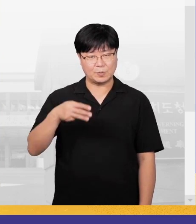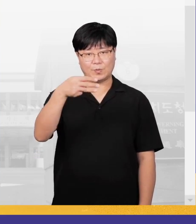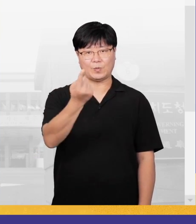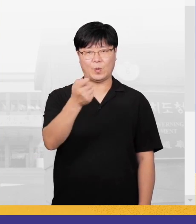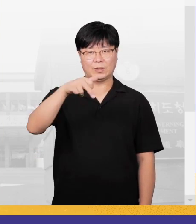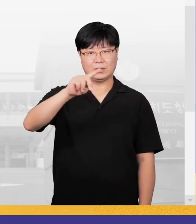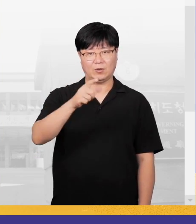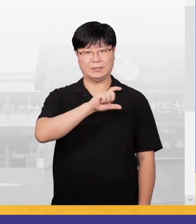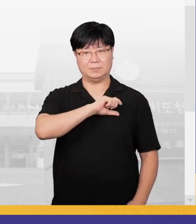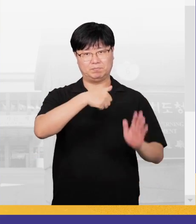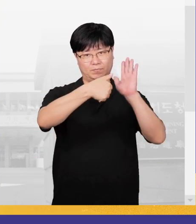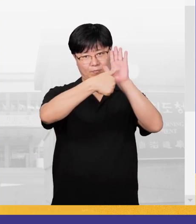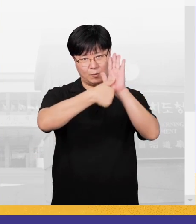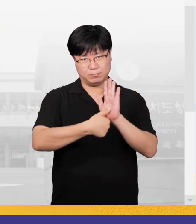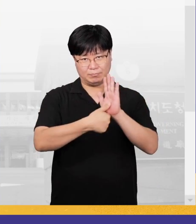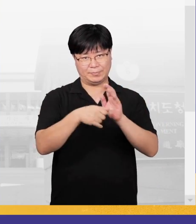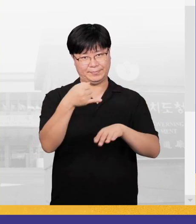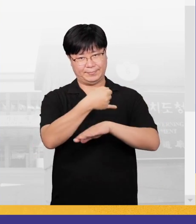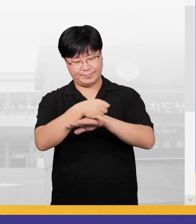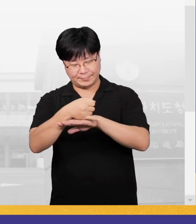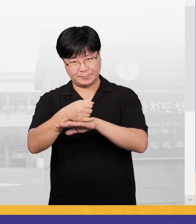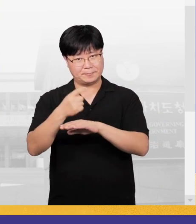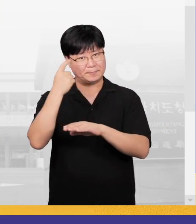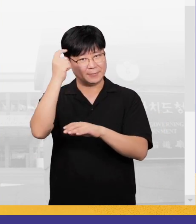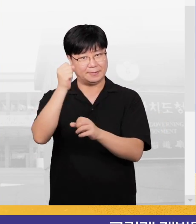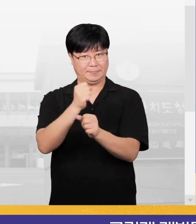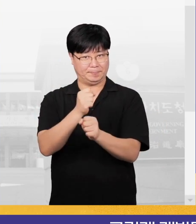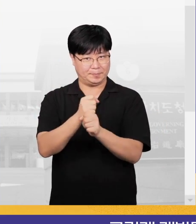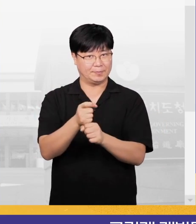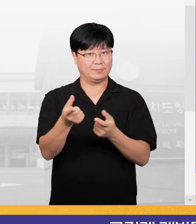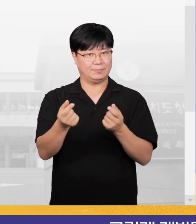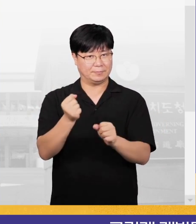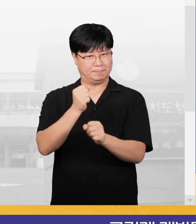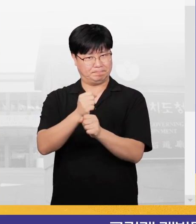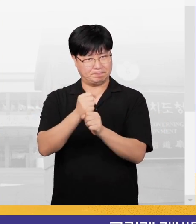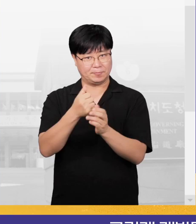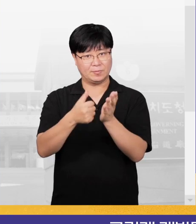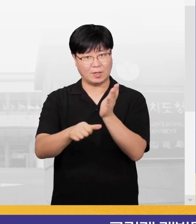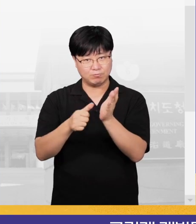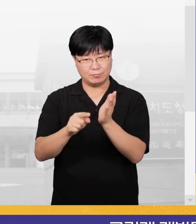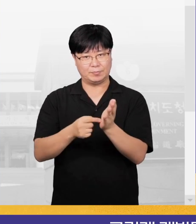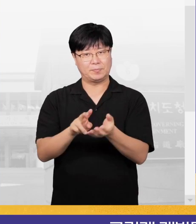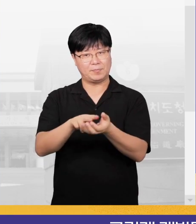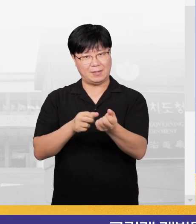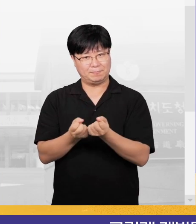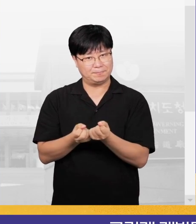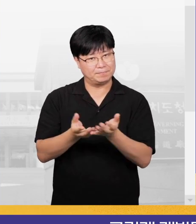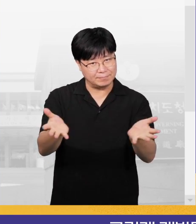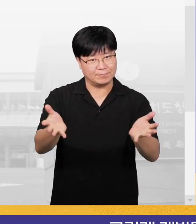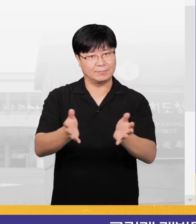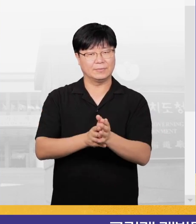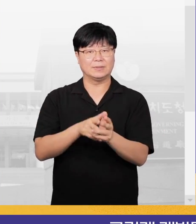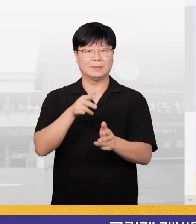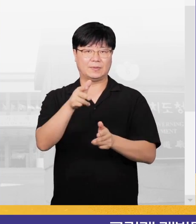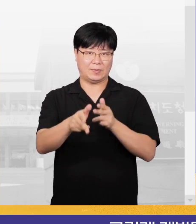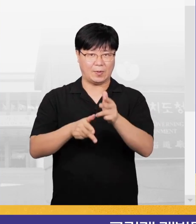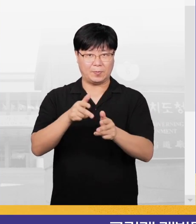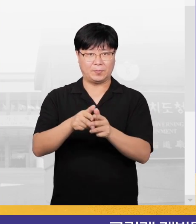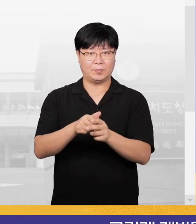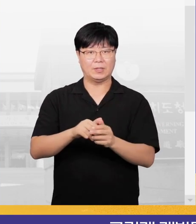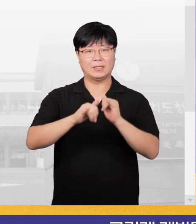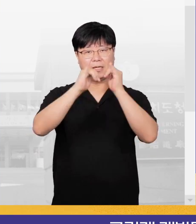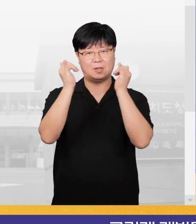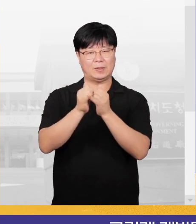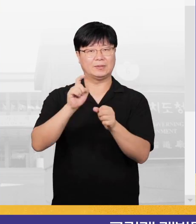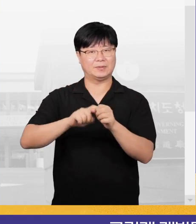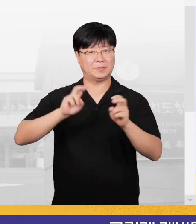로컬 브랜드를 기획하고 개발하고 그렇게 개발된 제품들을 유통하는 그러한 사업을 하고